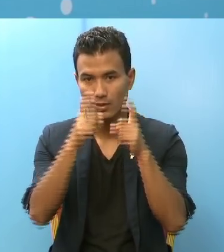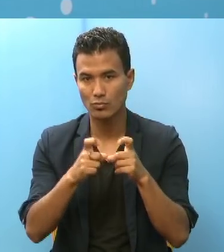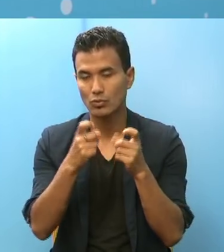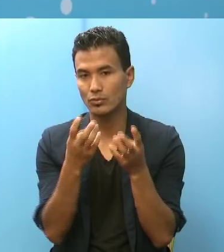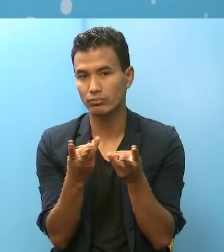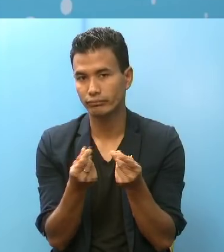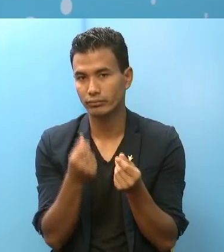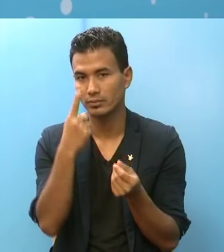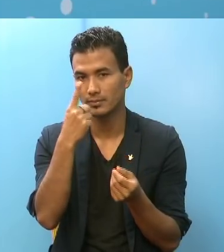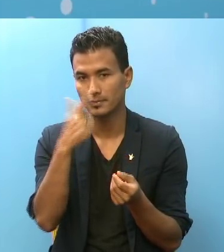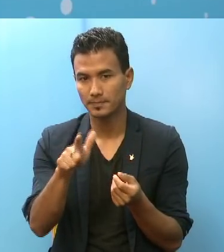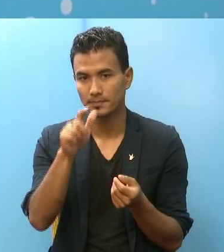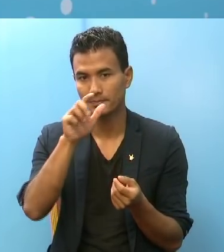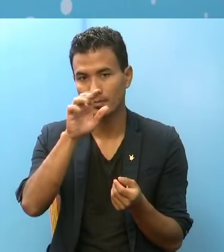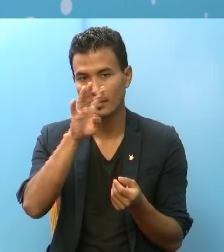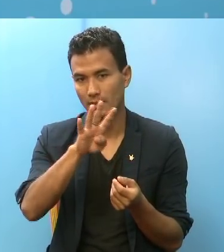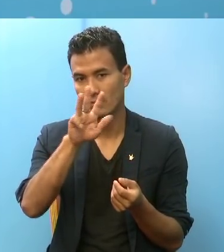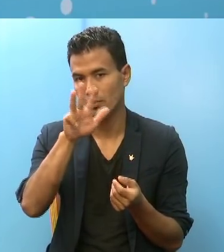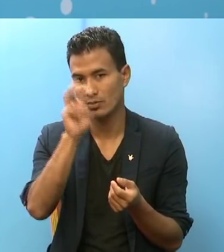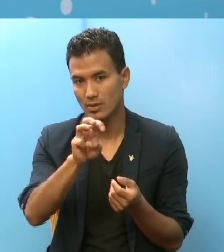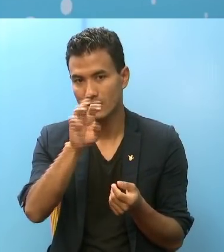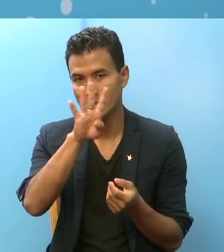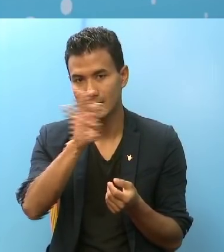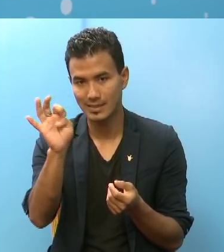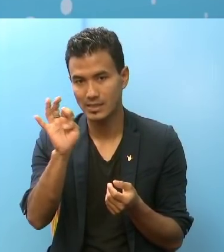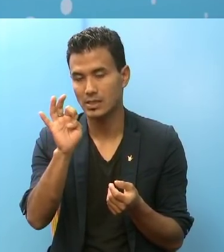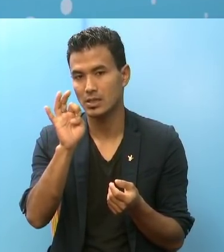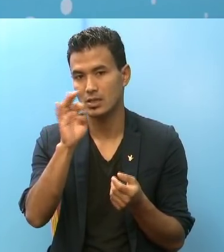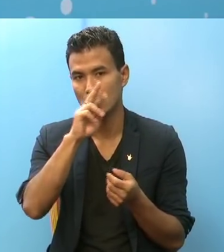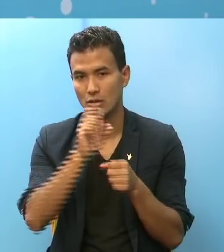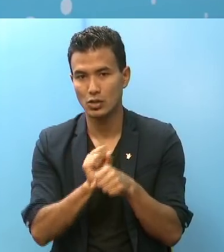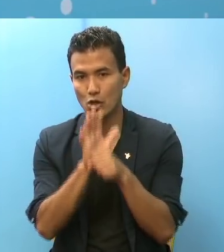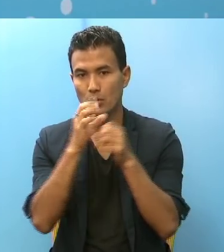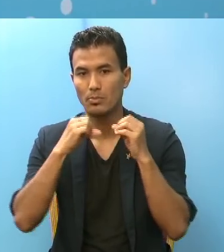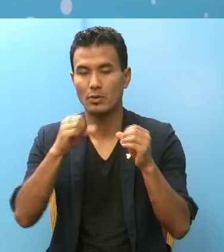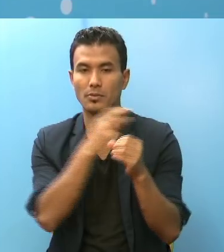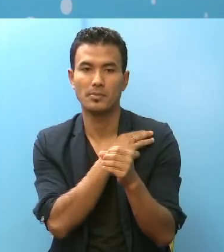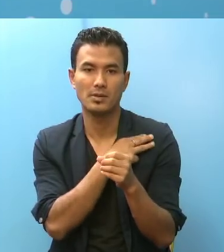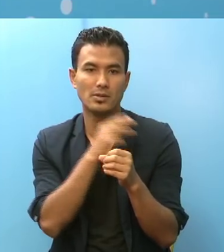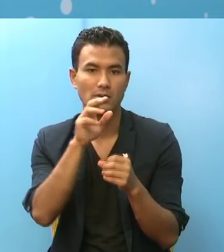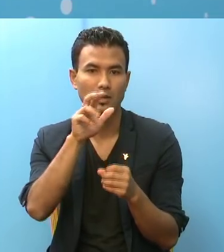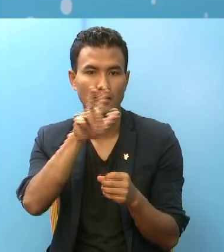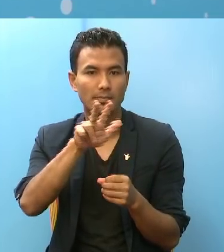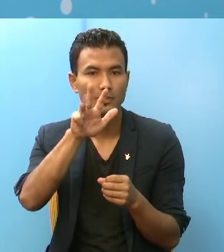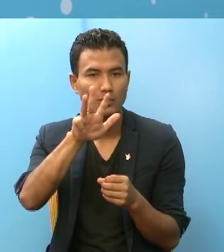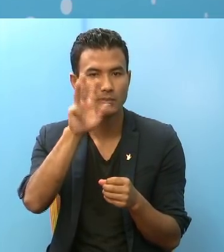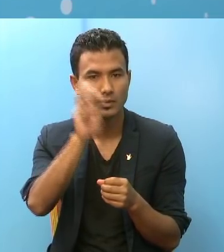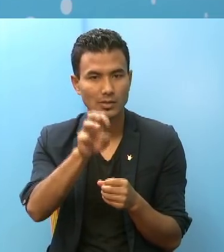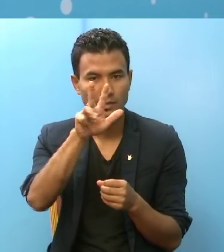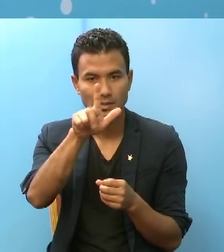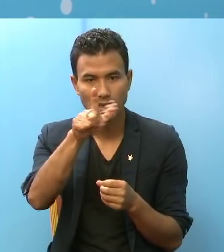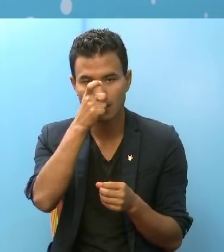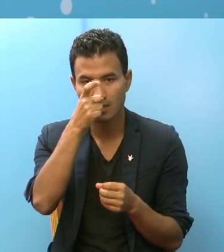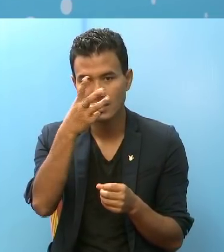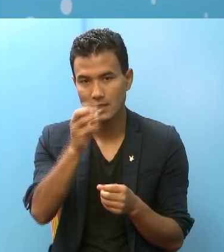गरने को संख्या एक लाक उनांचा सजार चार से छा रा सक्रिया प्रेवक करता है उनां नब्य अजार साश से तीस